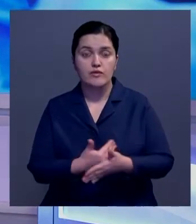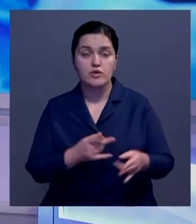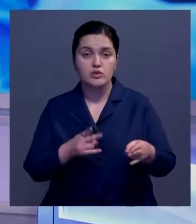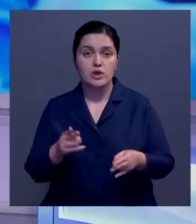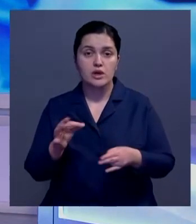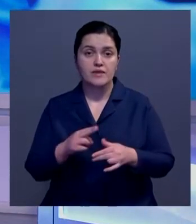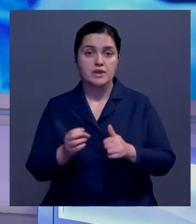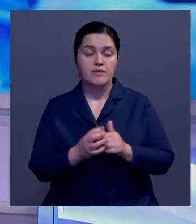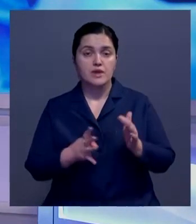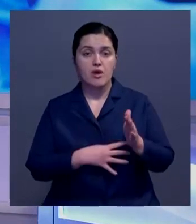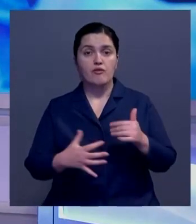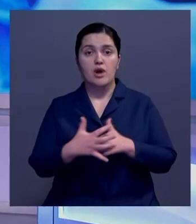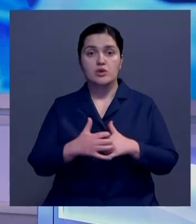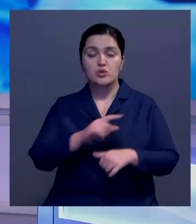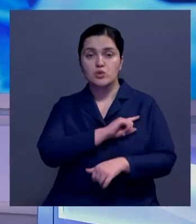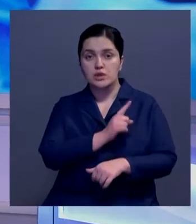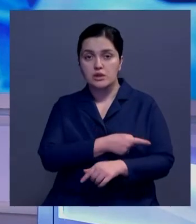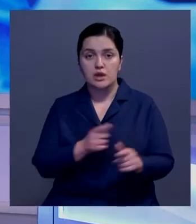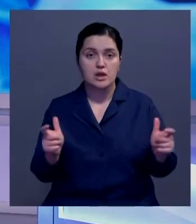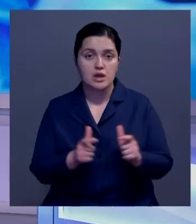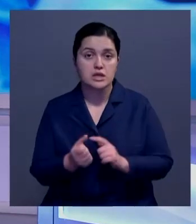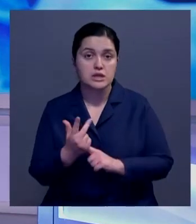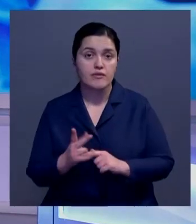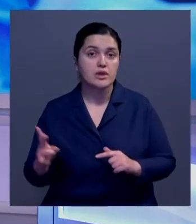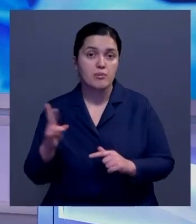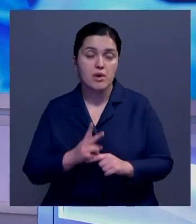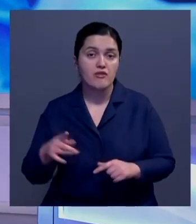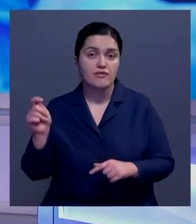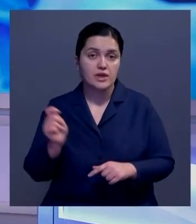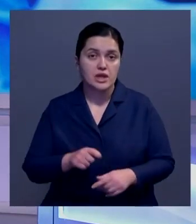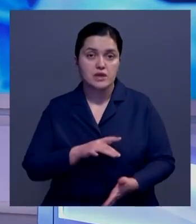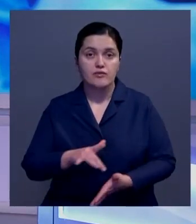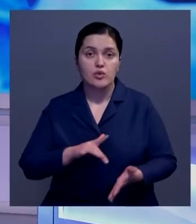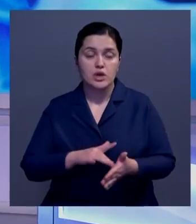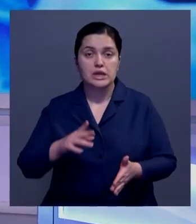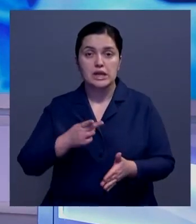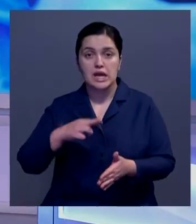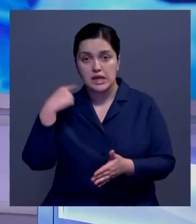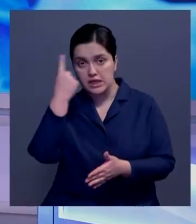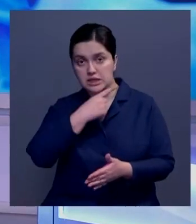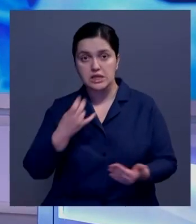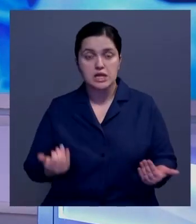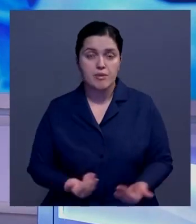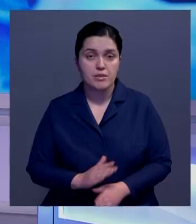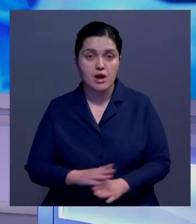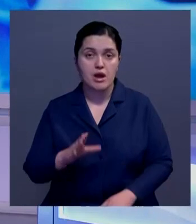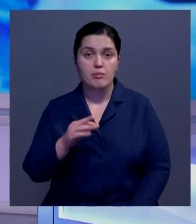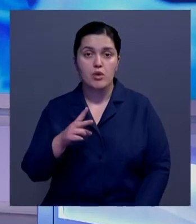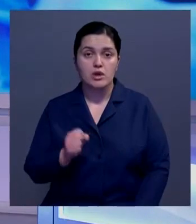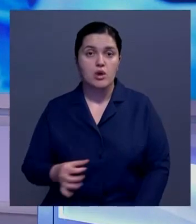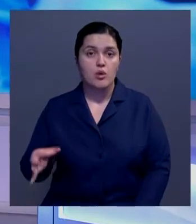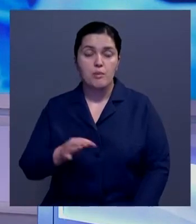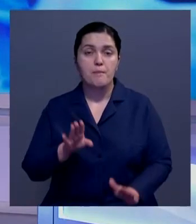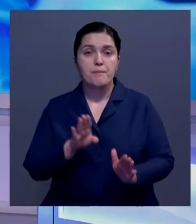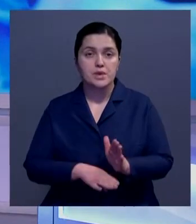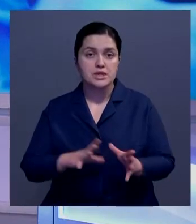-за роста новых случаев ковид в Кокшета усиливают карантин. С 13 ноября въезд в город для лиц, которые не проживают в Акмолинской области,